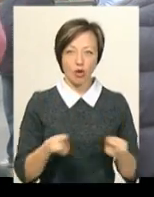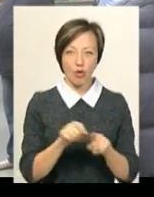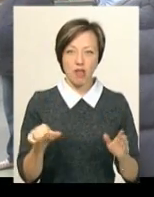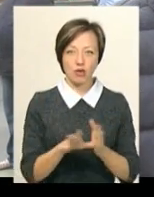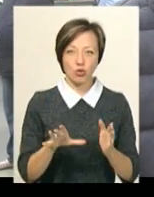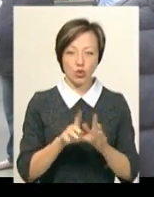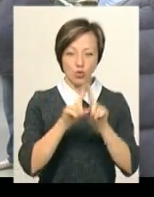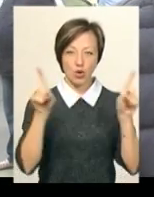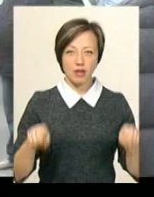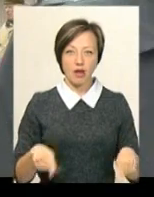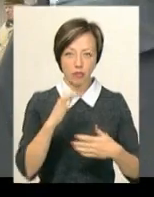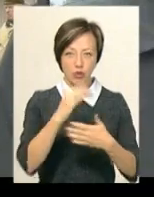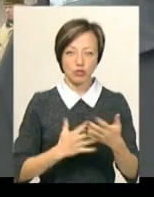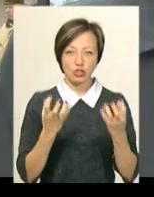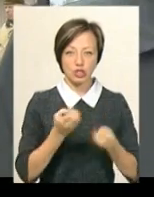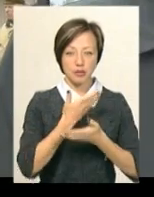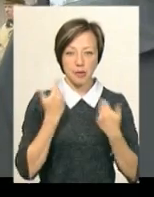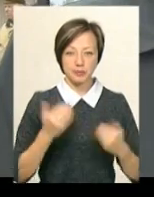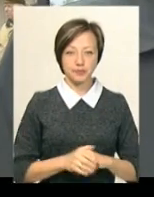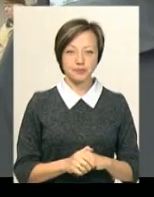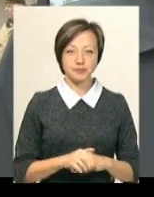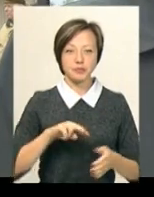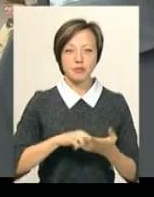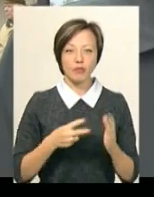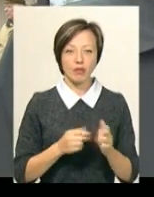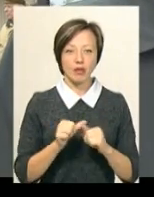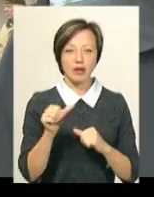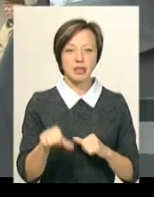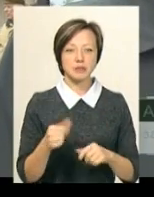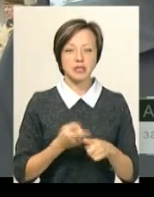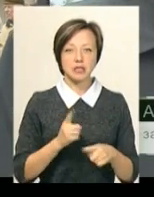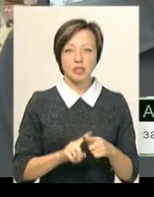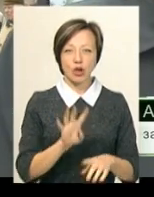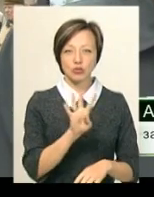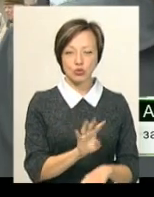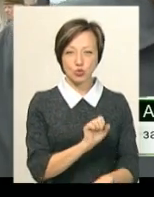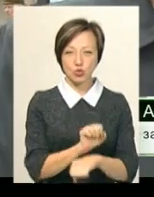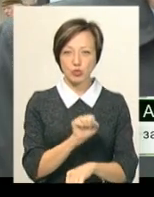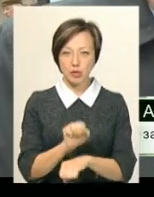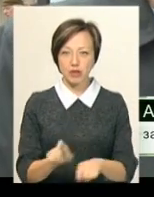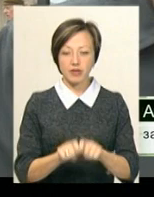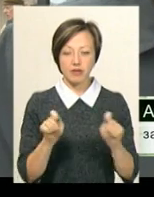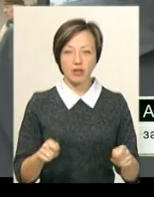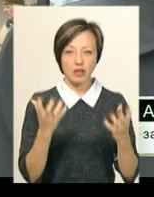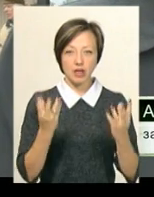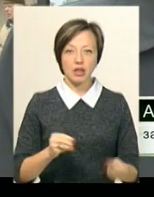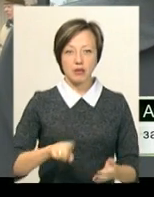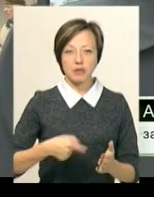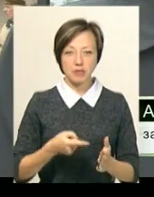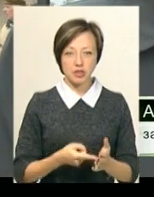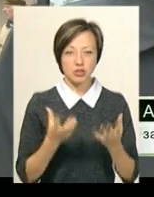електронного табло ще нема. Плануємо, крім цих чотирьох зупинок, тому що ми відкриваємо на День міста,